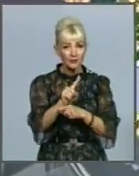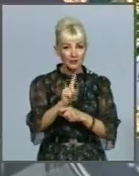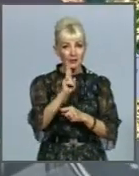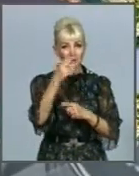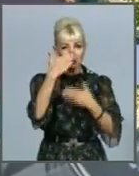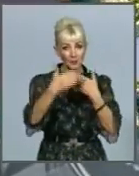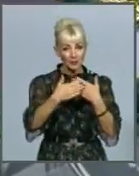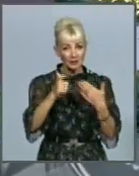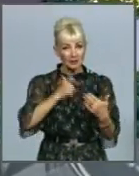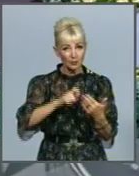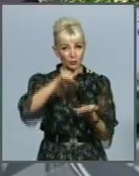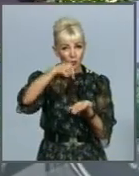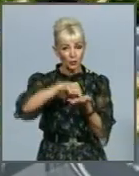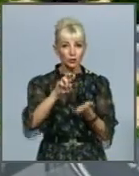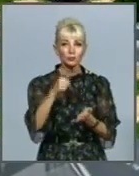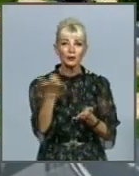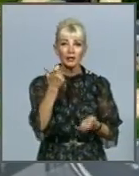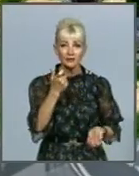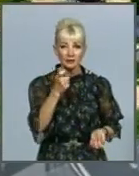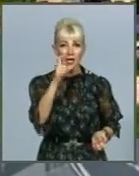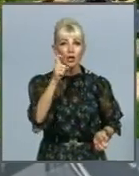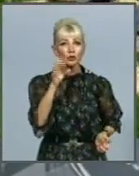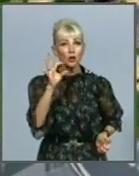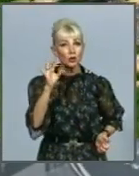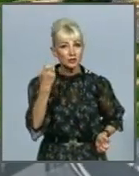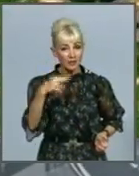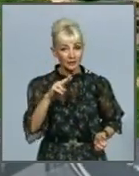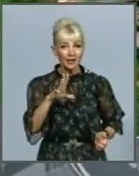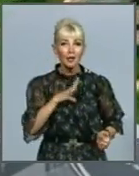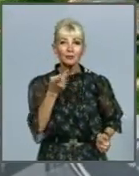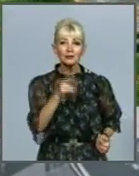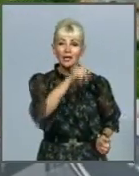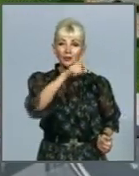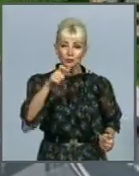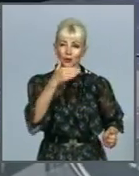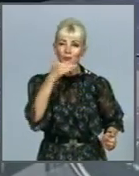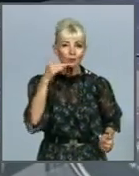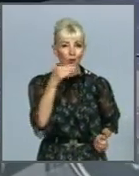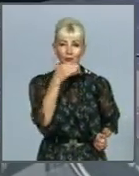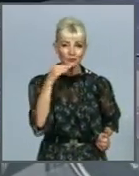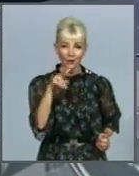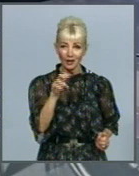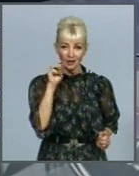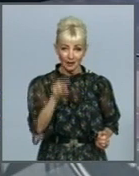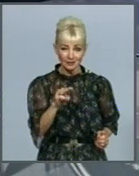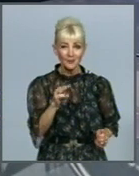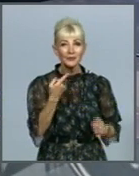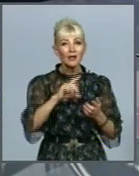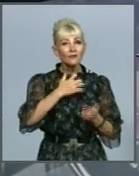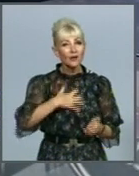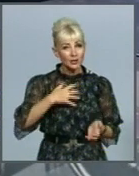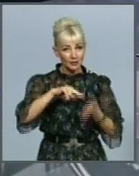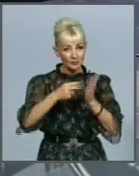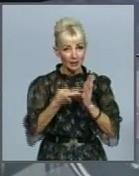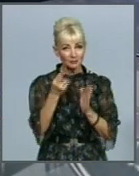собою муніципалітет, аби Харківський зоопарк служив для людей десятиліттями. Стратегічним напрямком для команди Геннадія